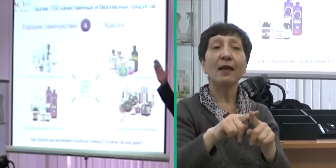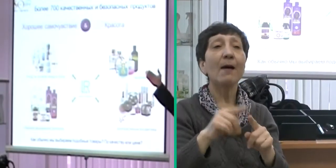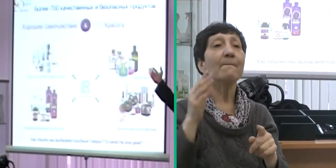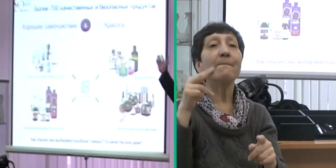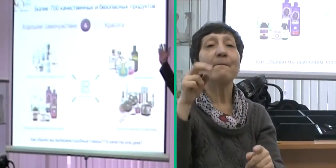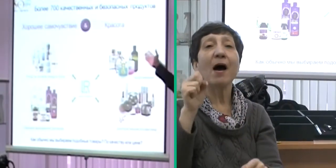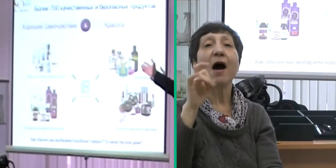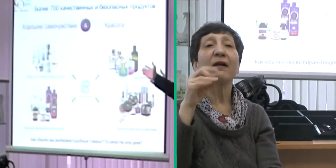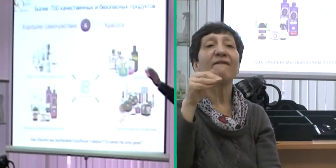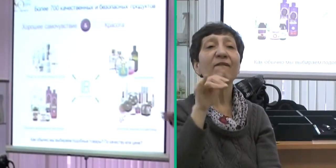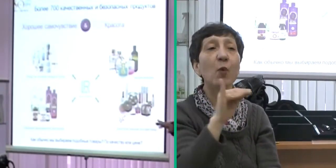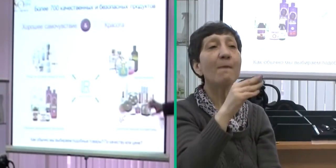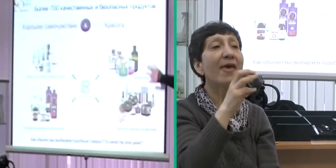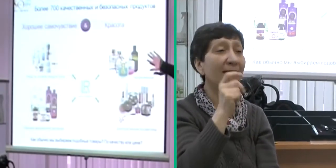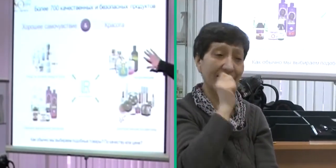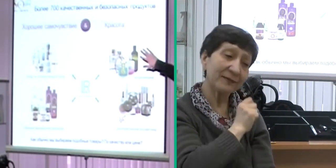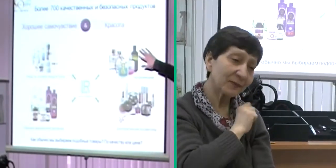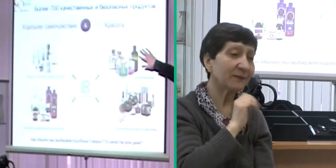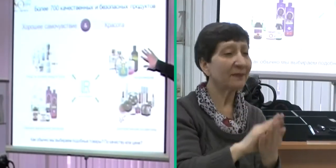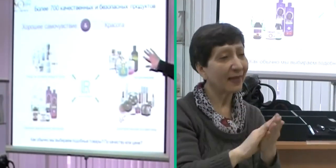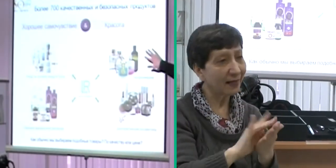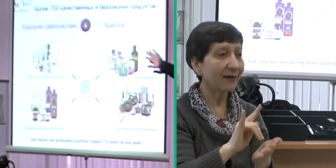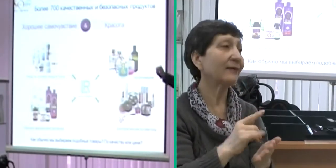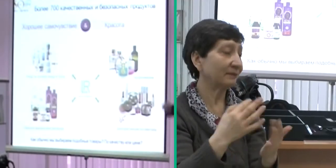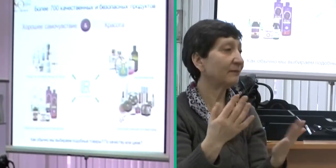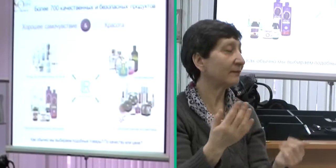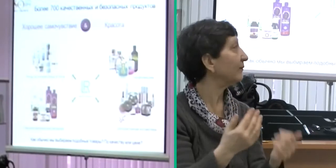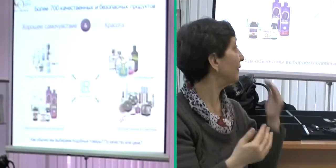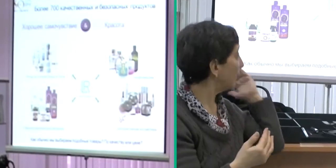Это парфюмерия, исходный продукт компании.